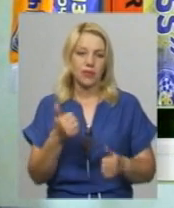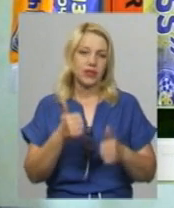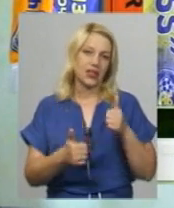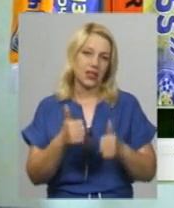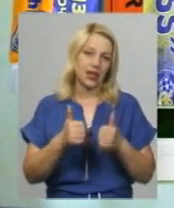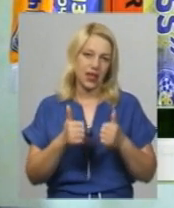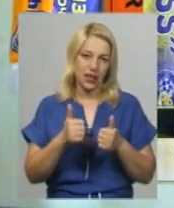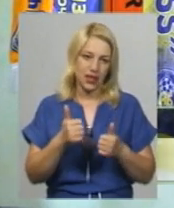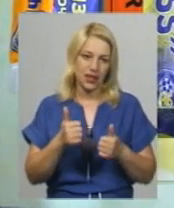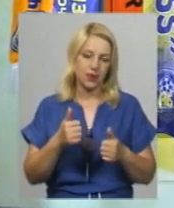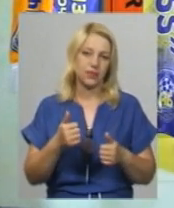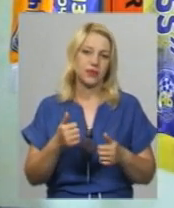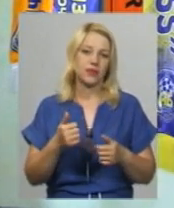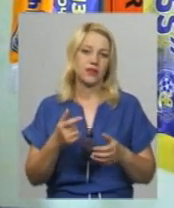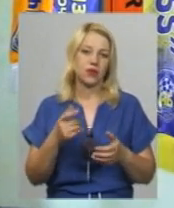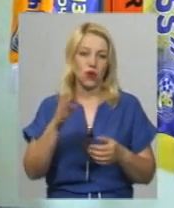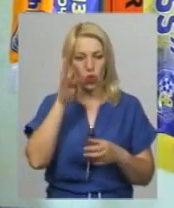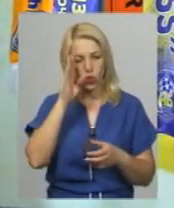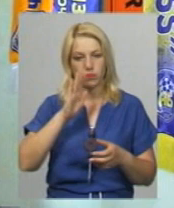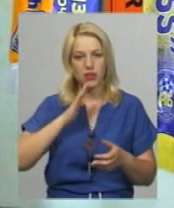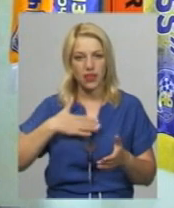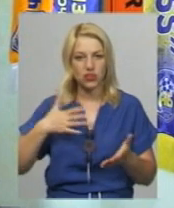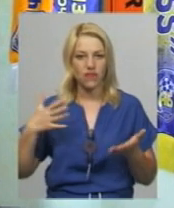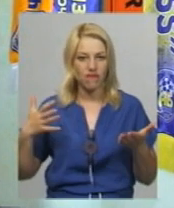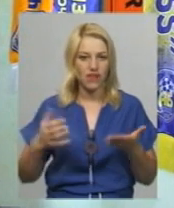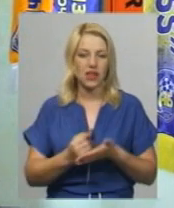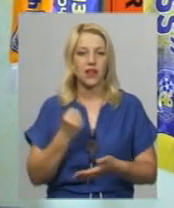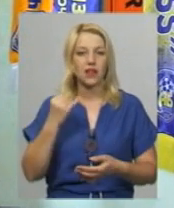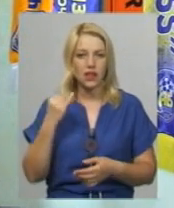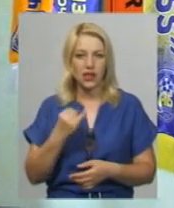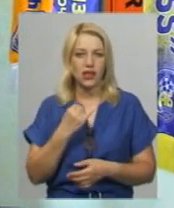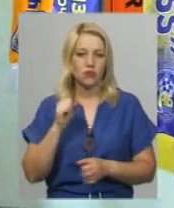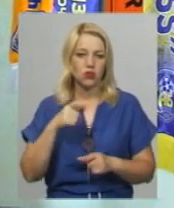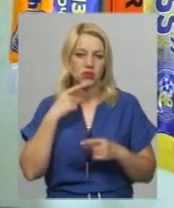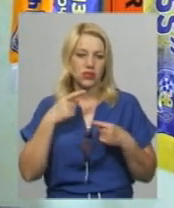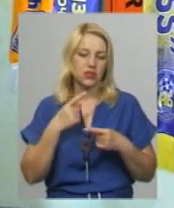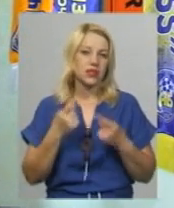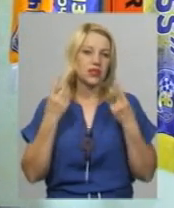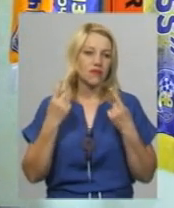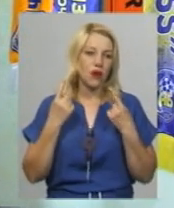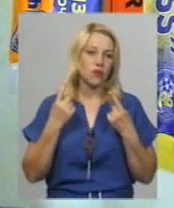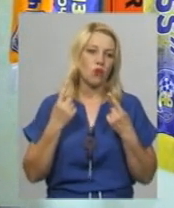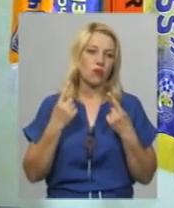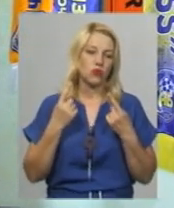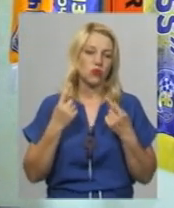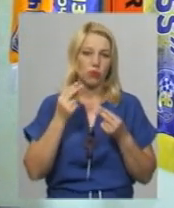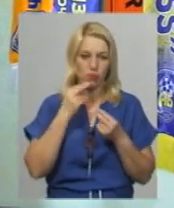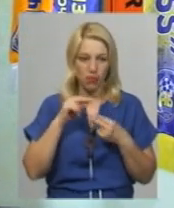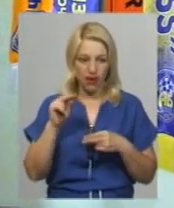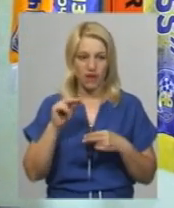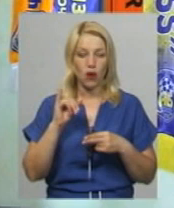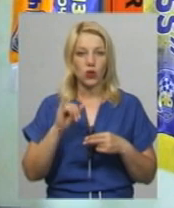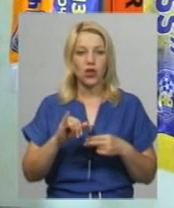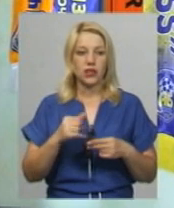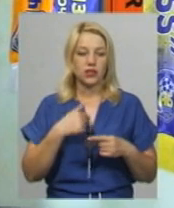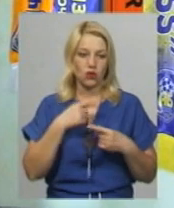хлопці виграли, і можна сказати навіть, що з вагоми перевагою, самі рахунки